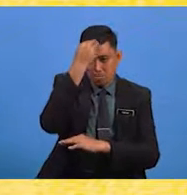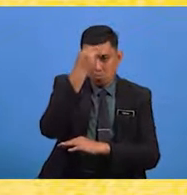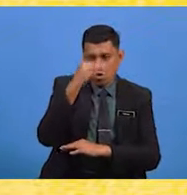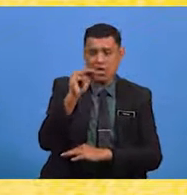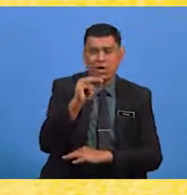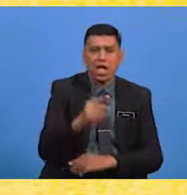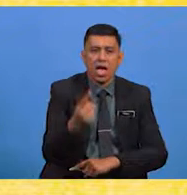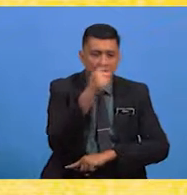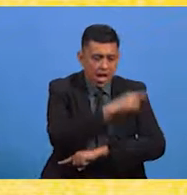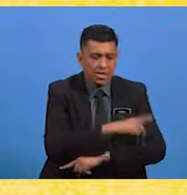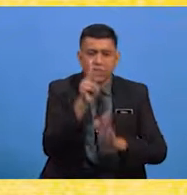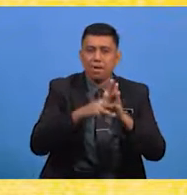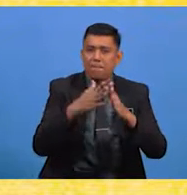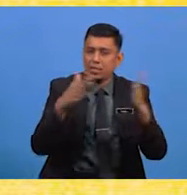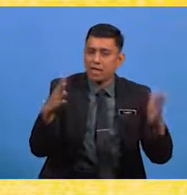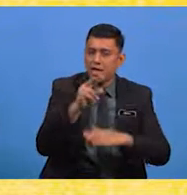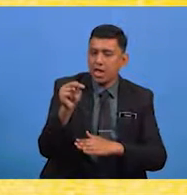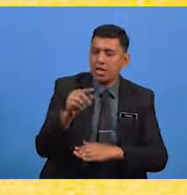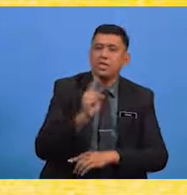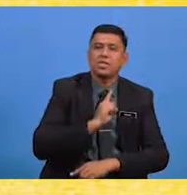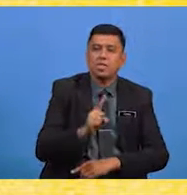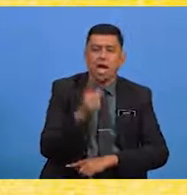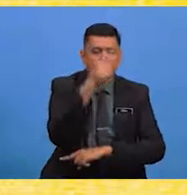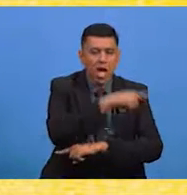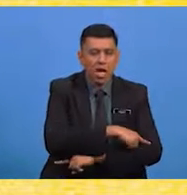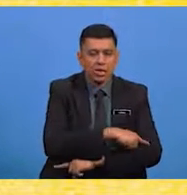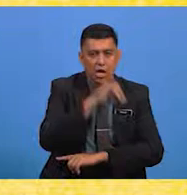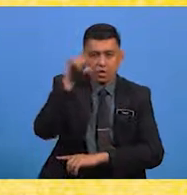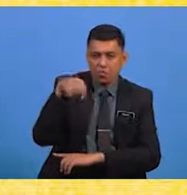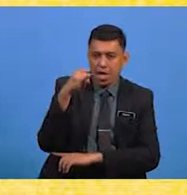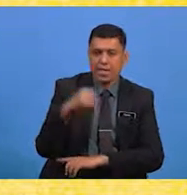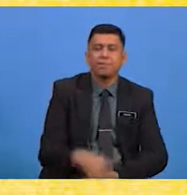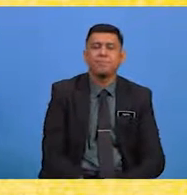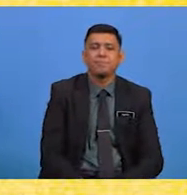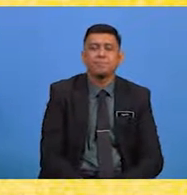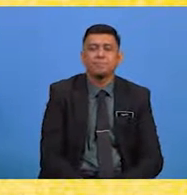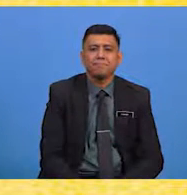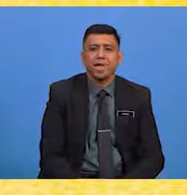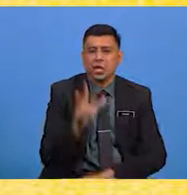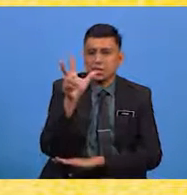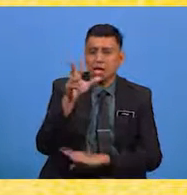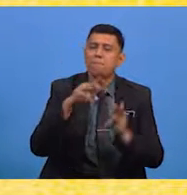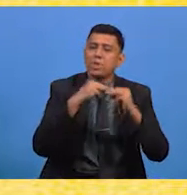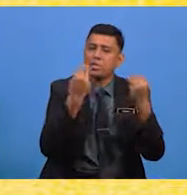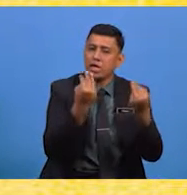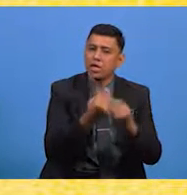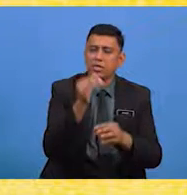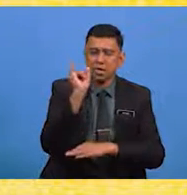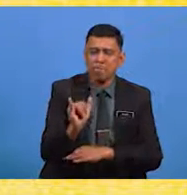memuliakan hari kebesaran Islam Iaitu hari Jumaat Ketiga,